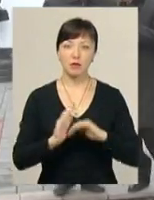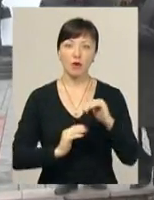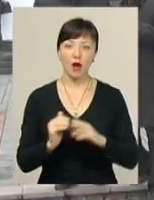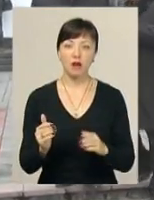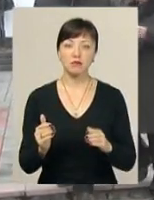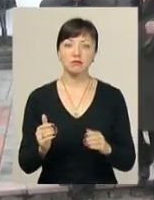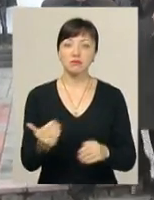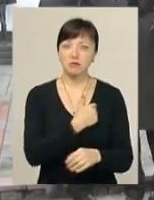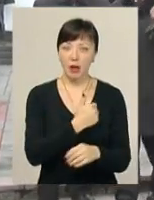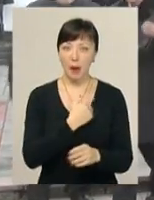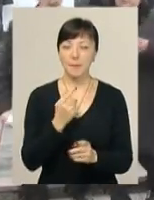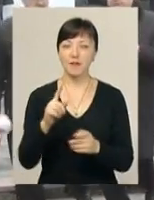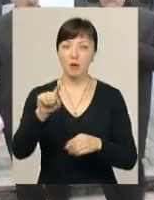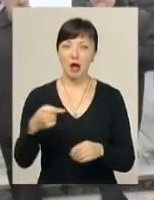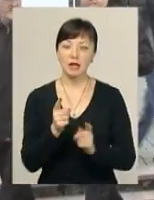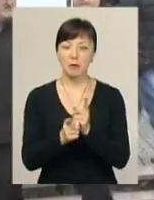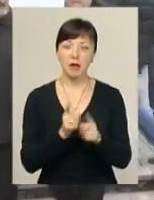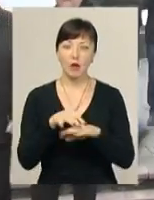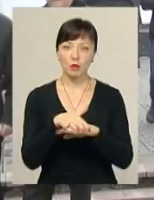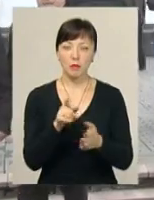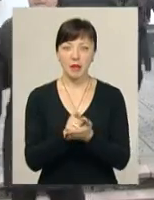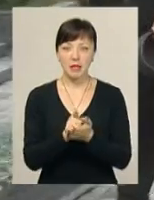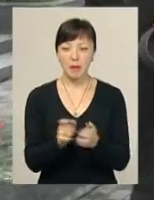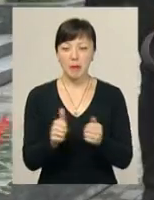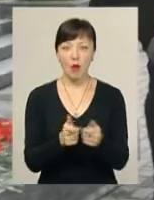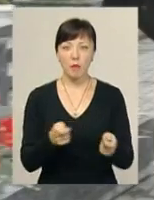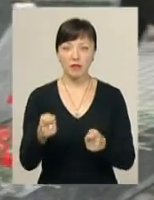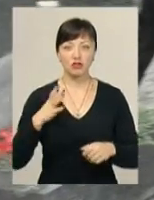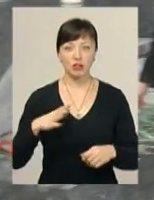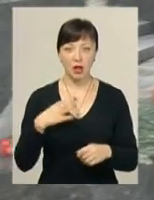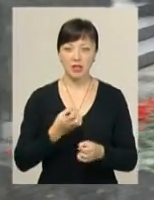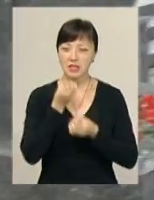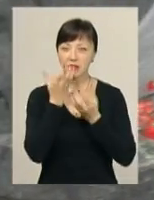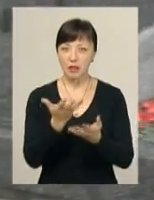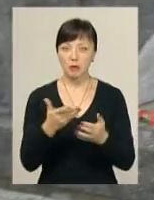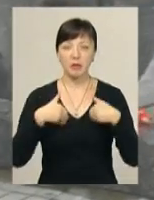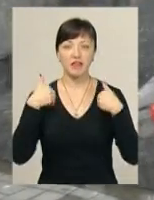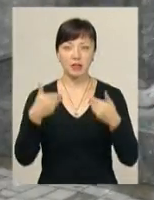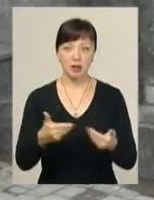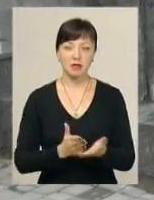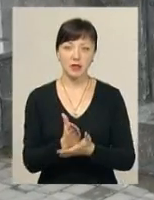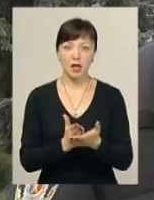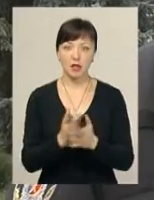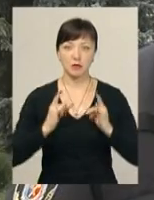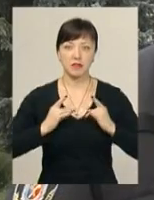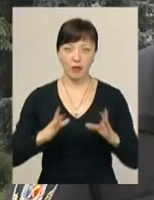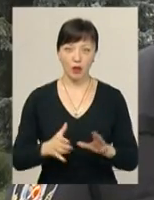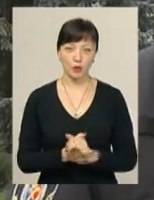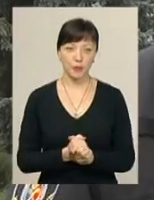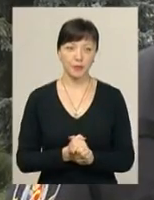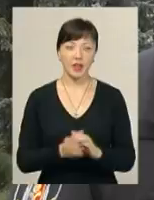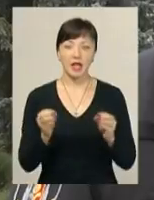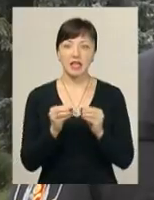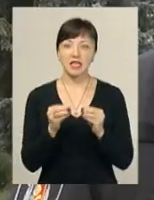збиралися вимагати перерахунку пенсій. Та під управлінням на них вже чекали – з квітами, аби привітати з ветеранським святом. 10